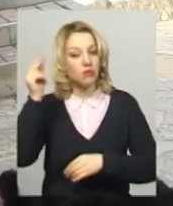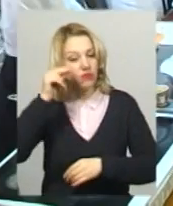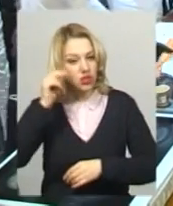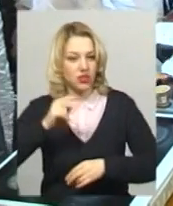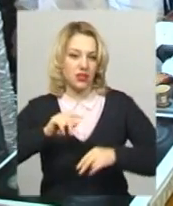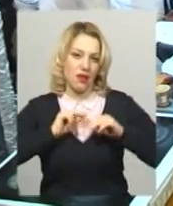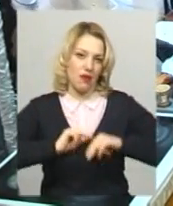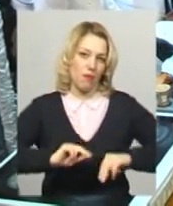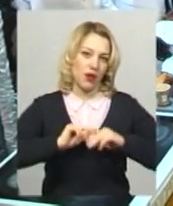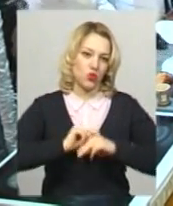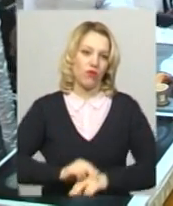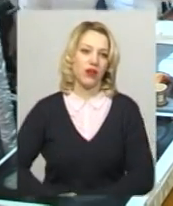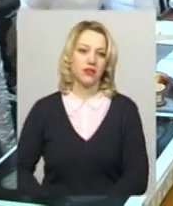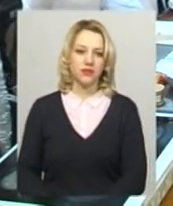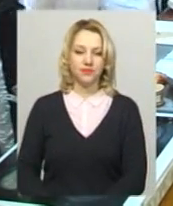працювати.